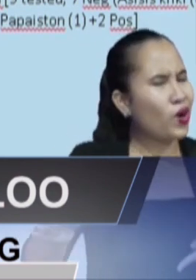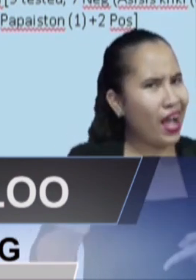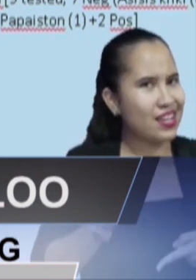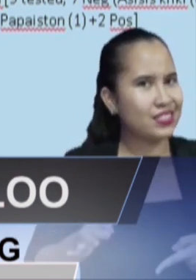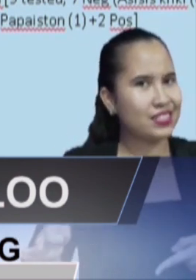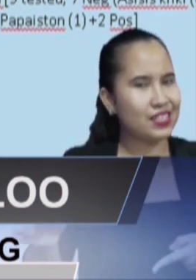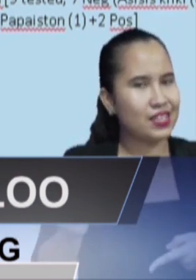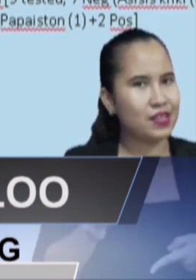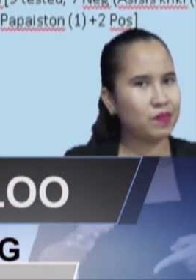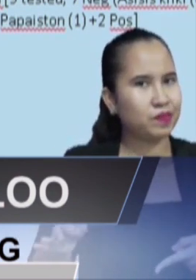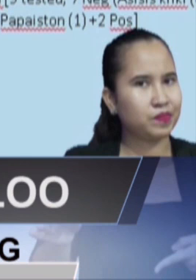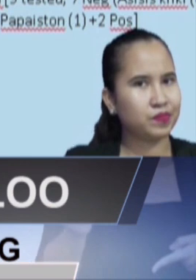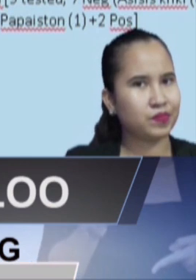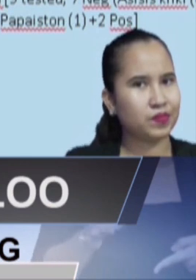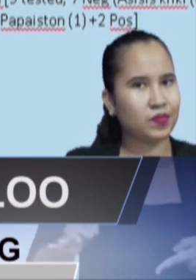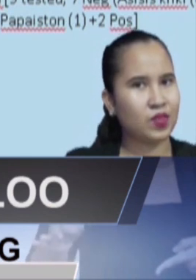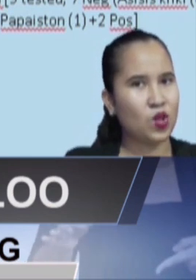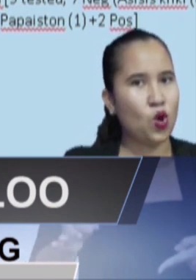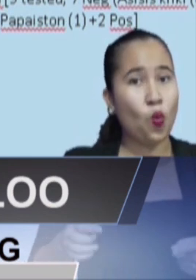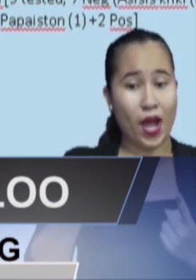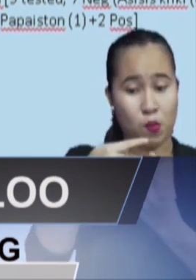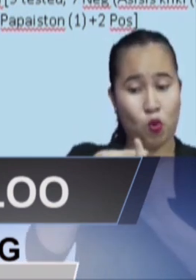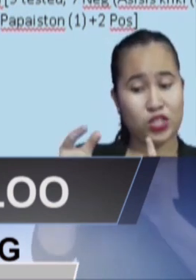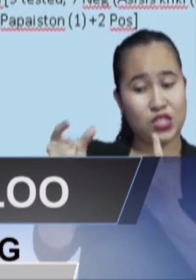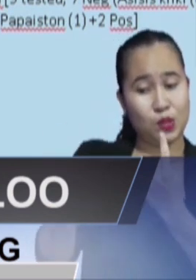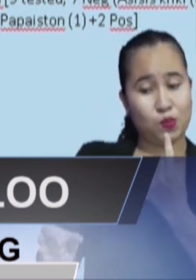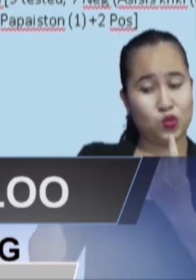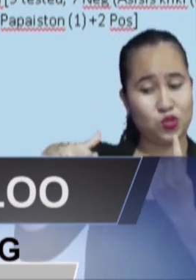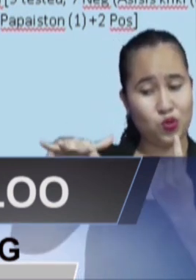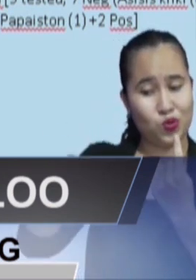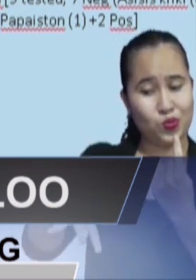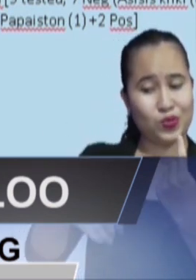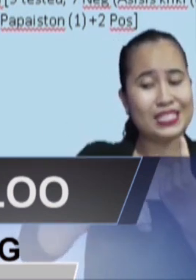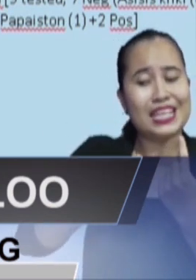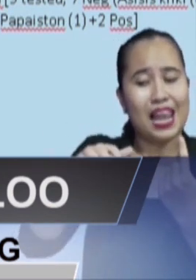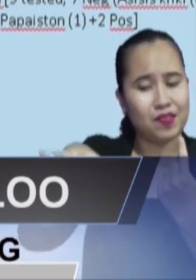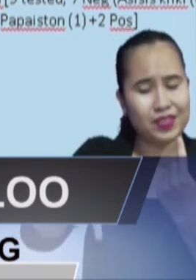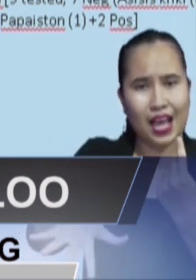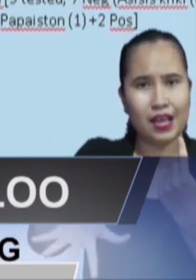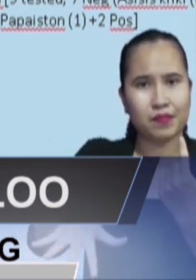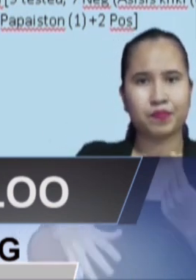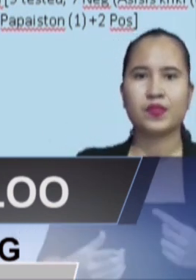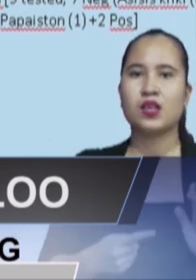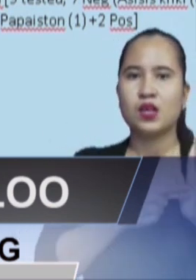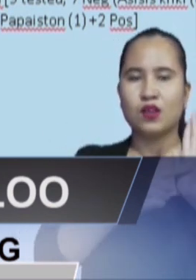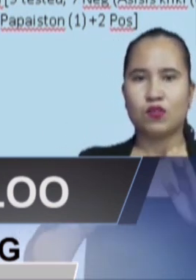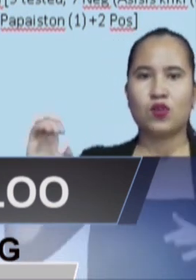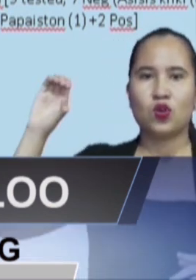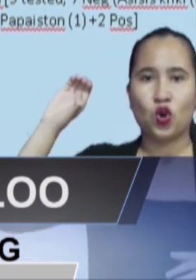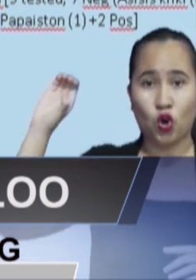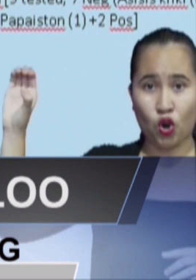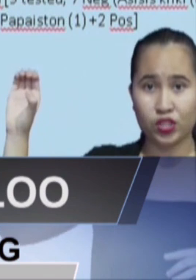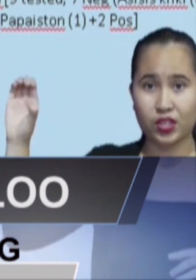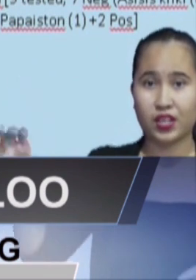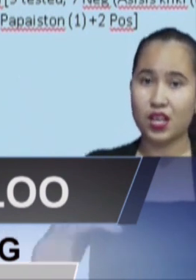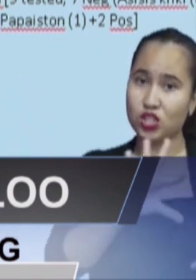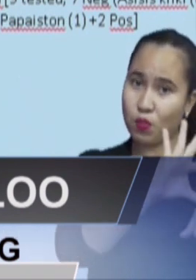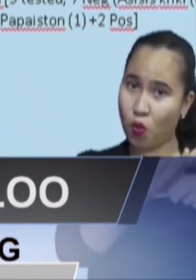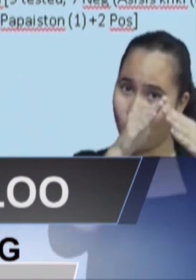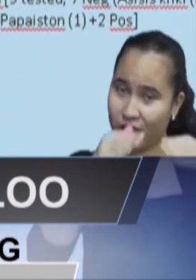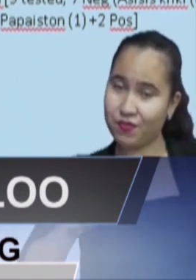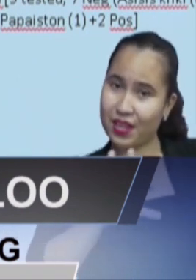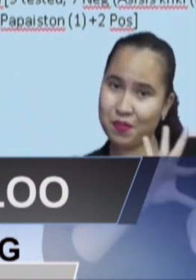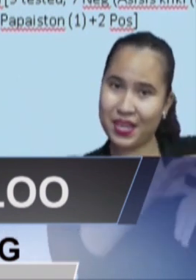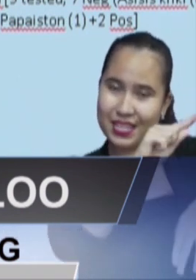de positieven zelf zijn. Dus bijvoorbeeld als we kijken naar Kotika, Kotika is een polie van de medische zending,